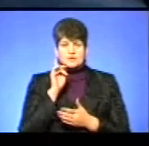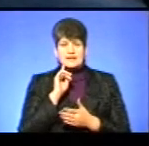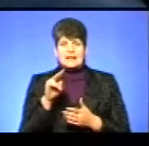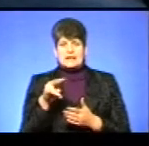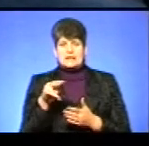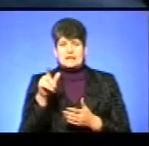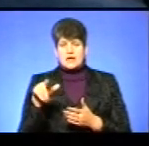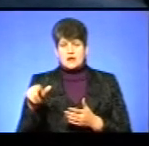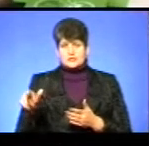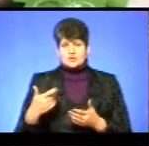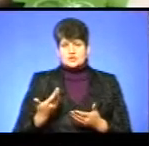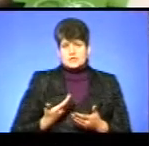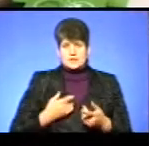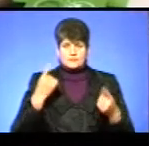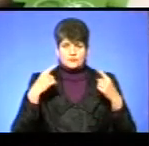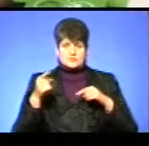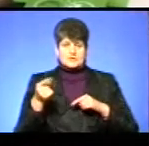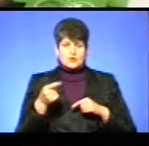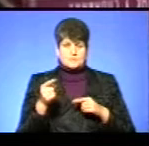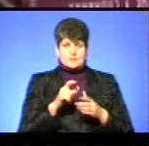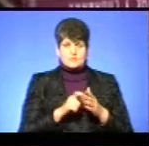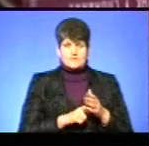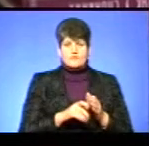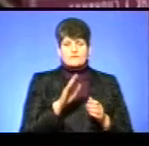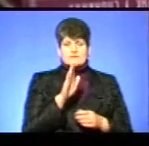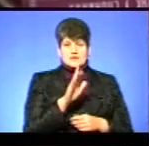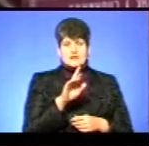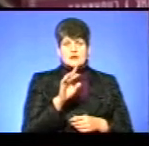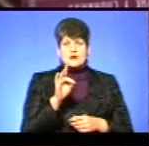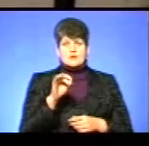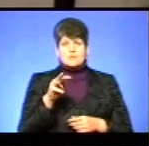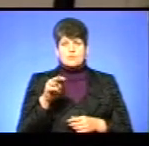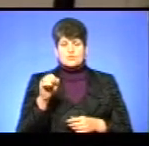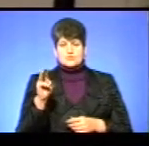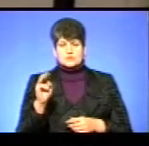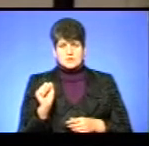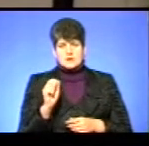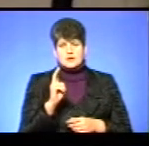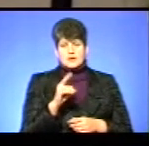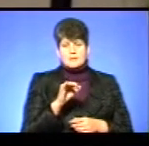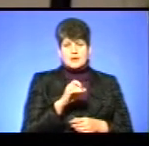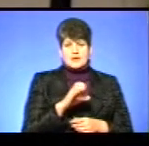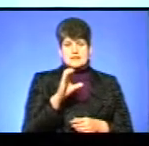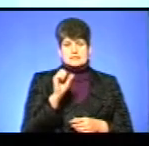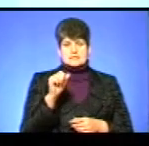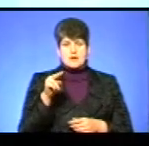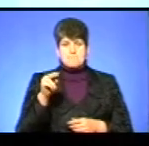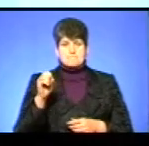з життям і творчістю тернопільських поетів – Василя Ярмуша, Ярослава Павуляка та Степана Саполяка.